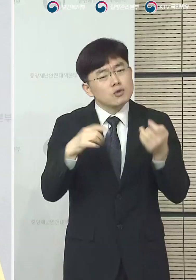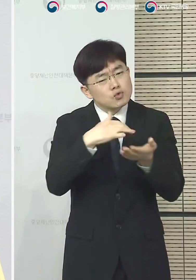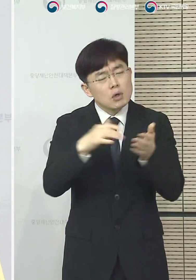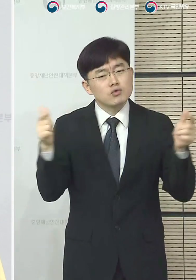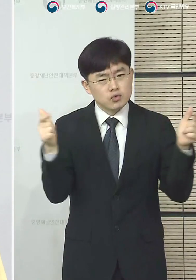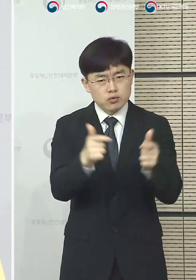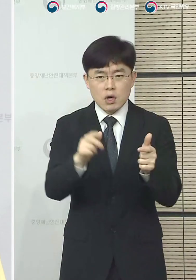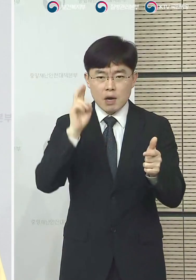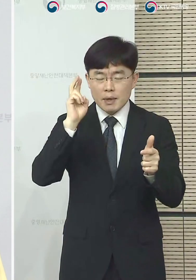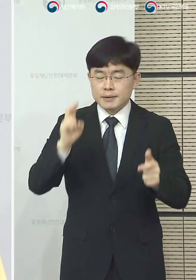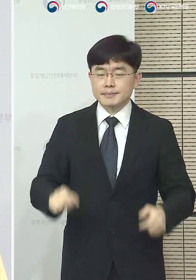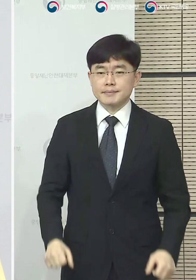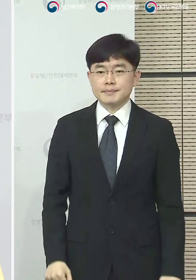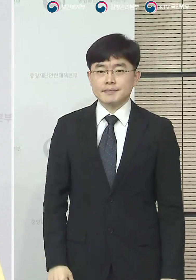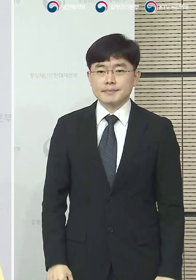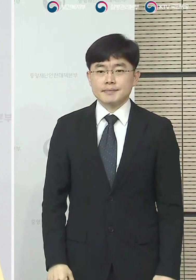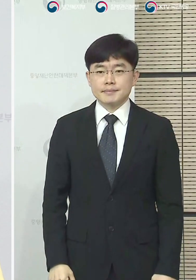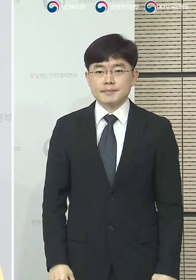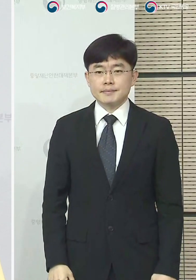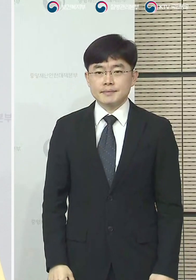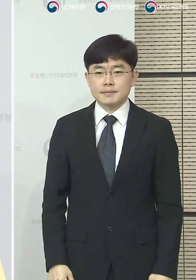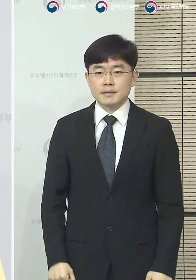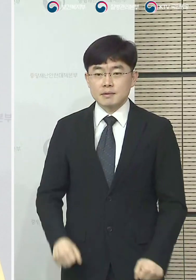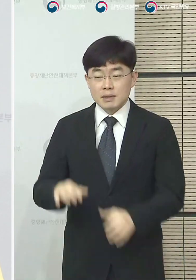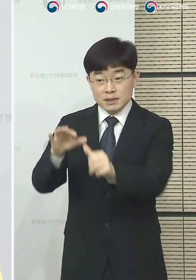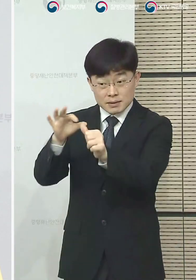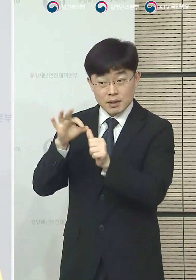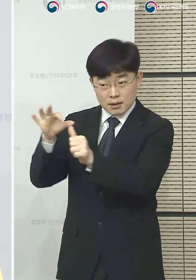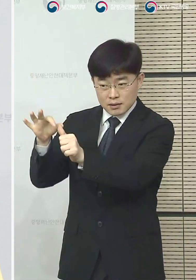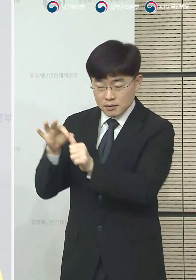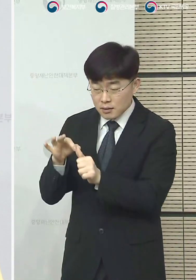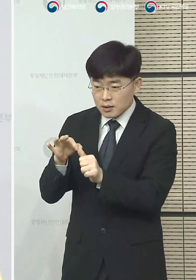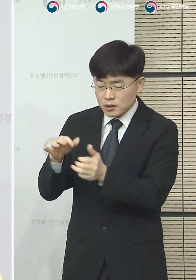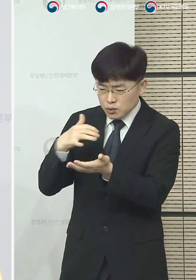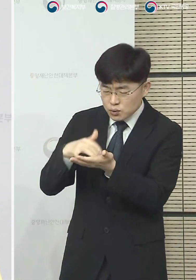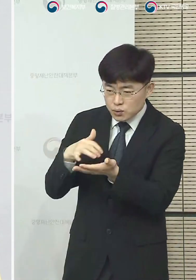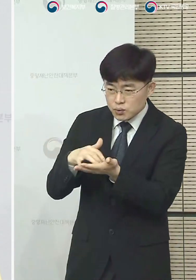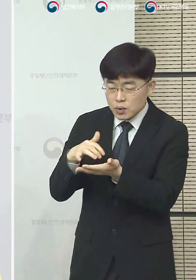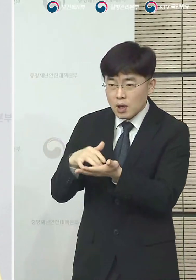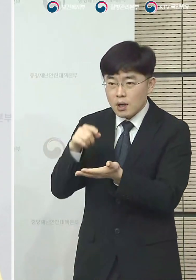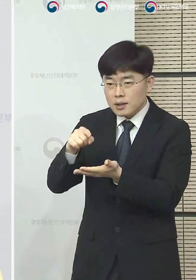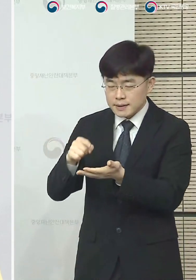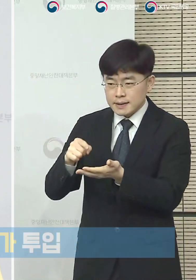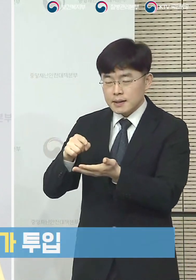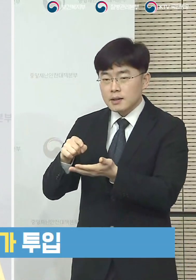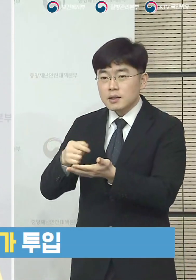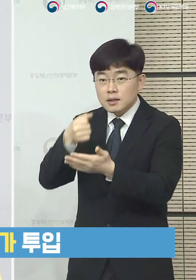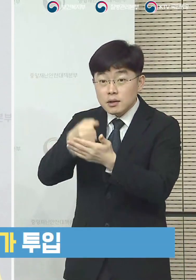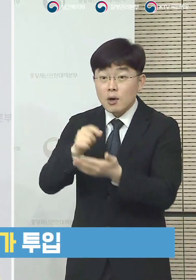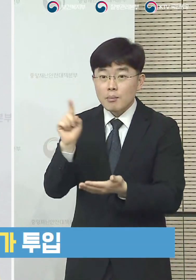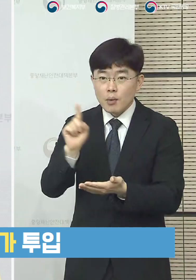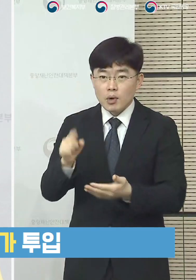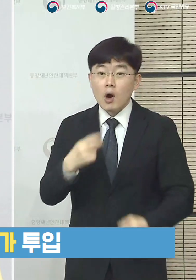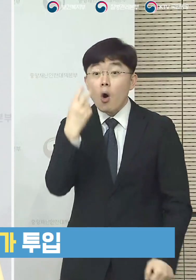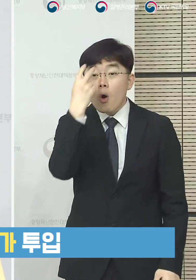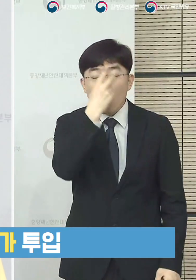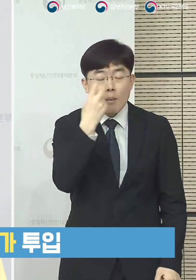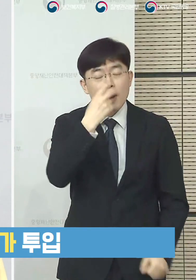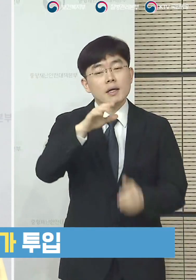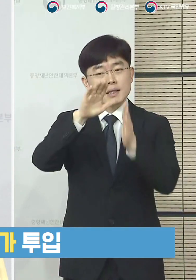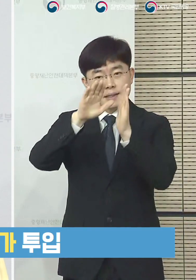저희가 지금 필요 인력으로 추산을 해서 관계부처 협의를 통해서 결정한 내용은 검역